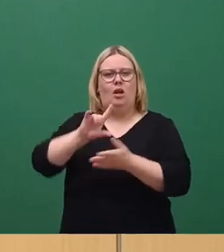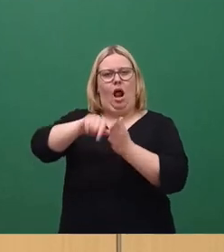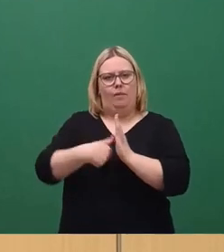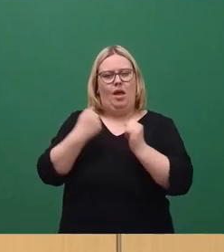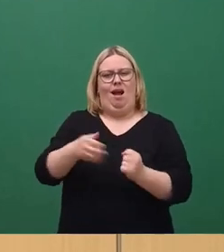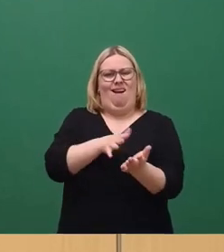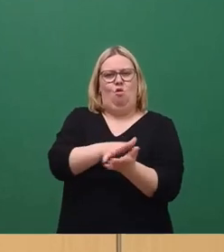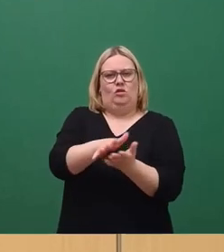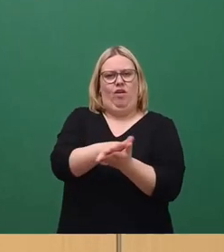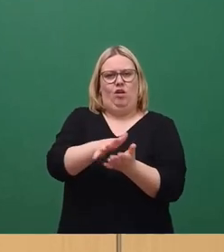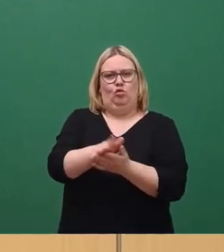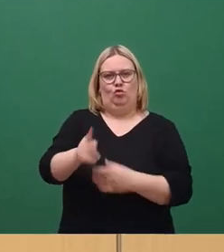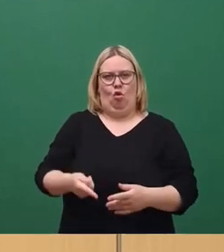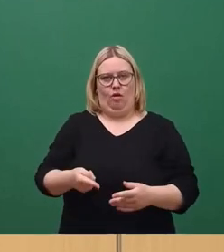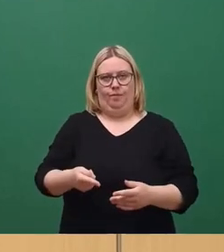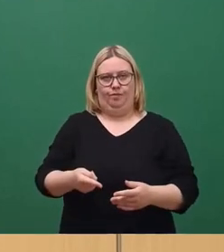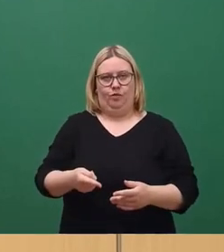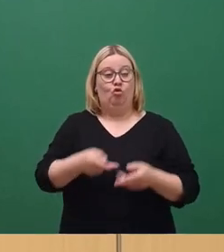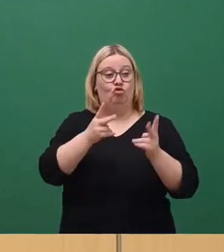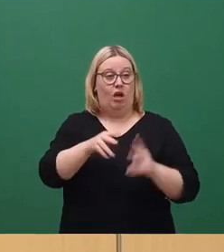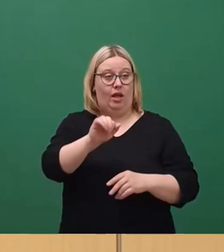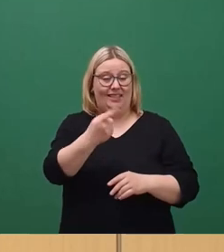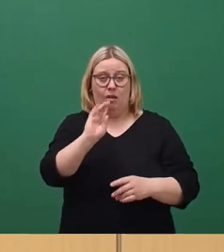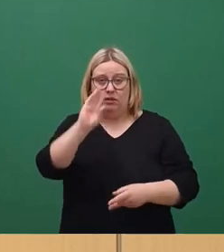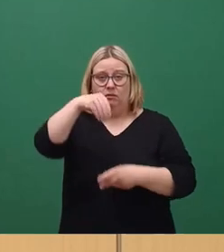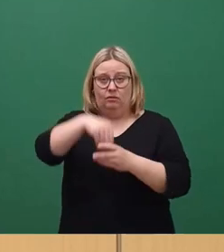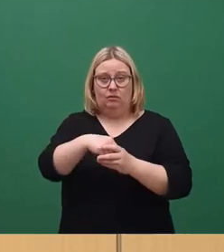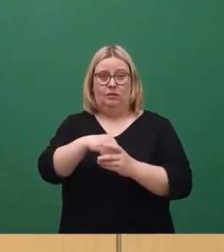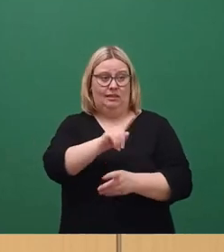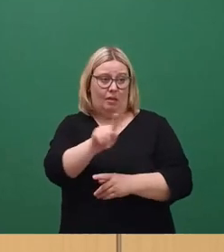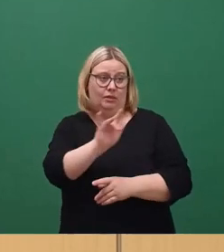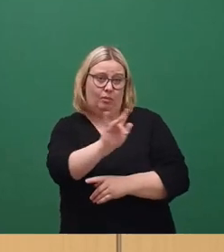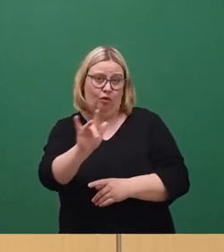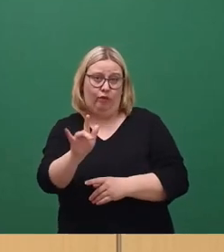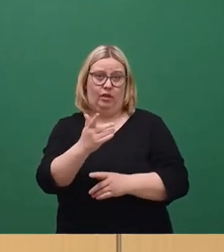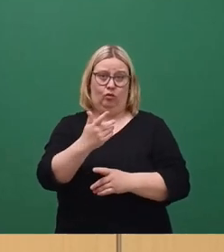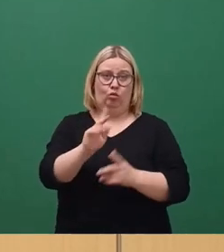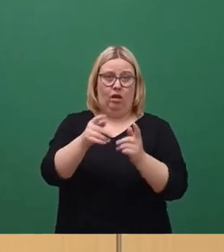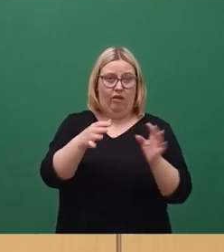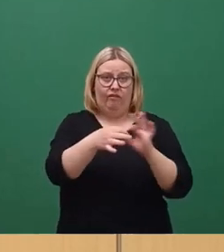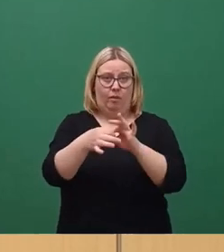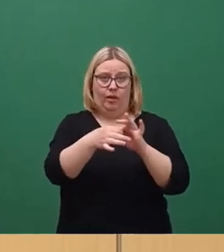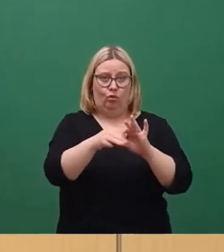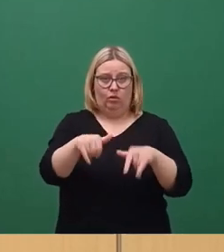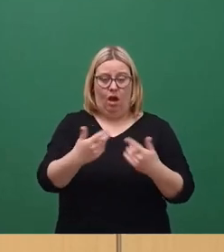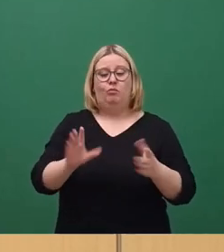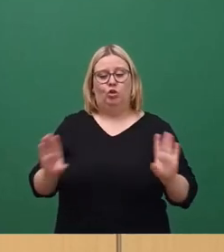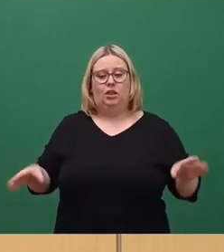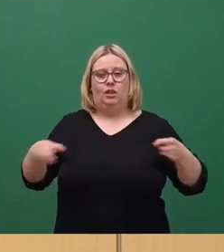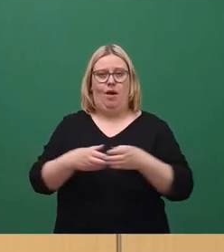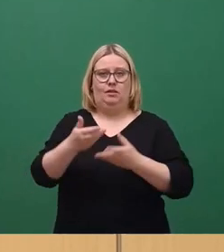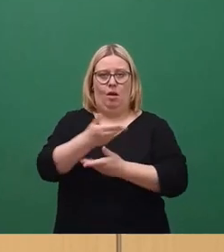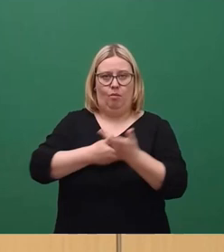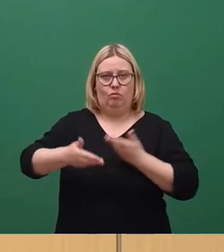Stadt AG, also denen, die unmittelbar die Betroffenen sind oder die Verbindung zu den Betroffenen haben, zu schauen,